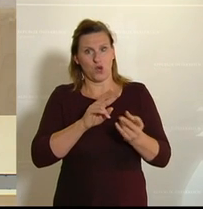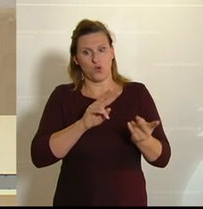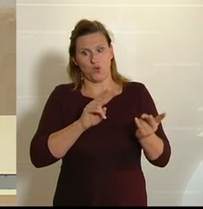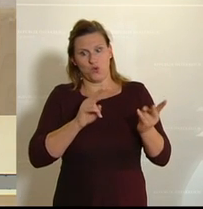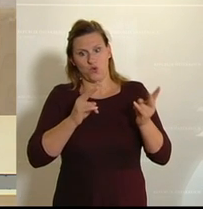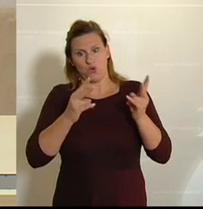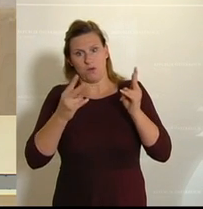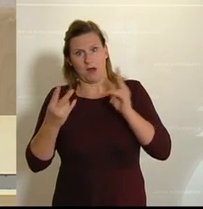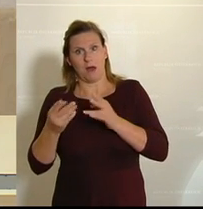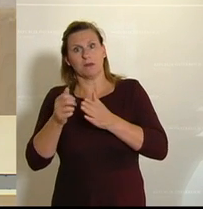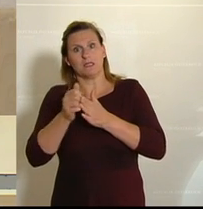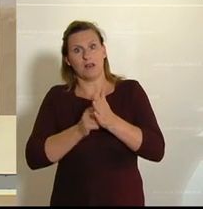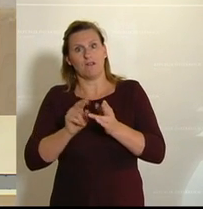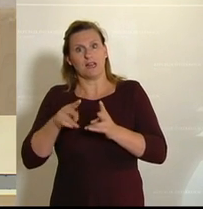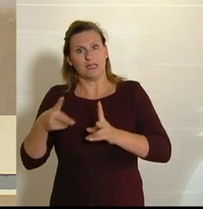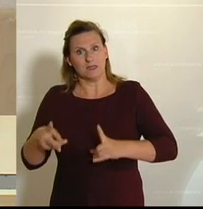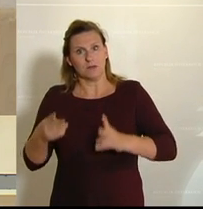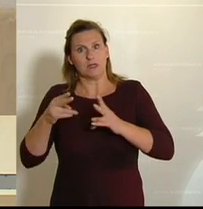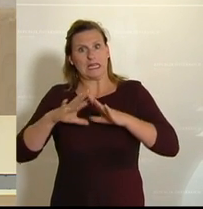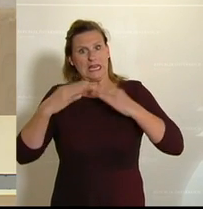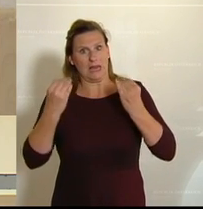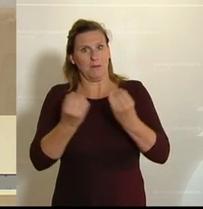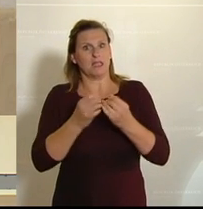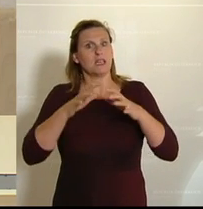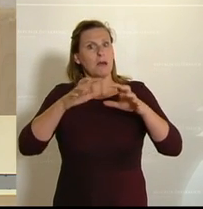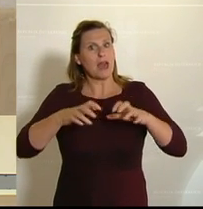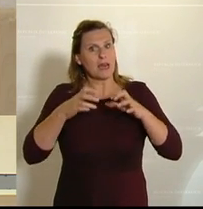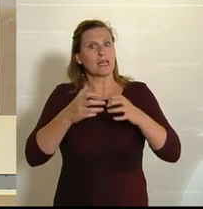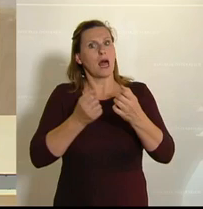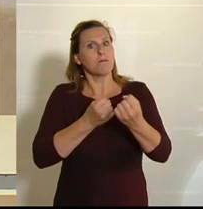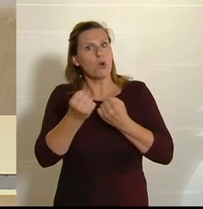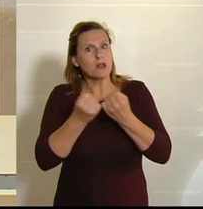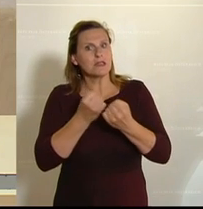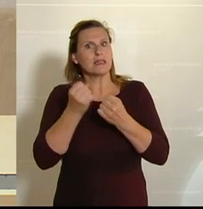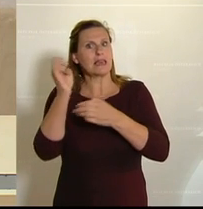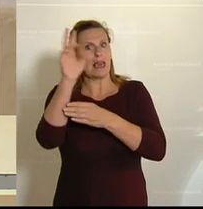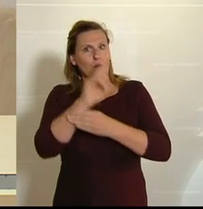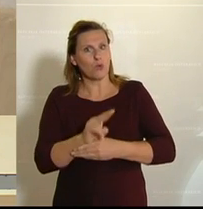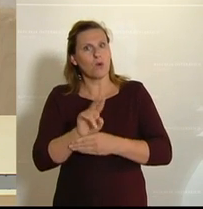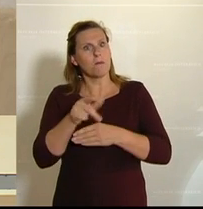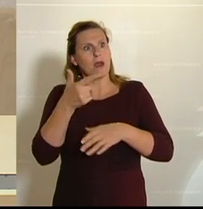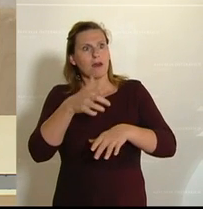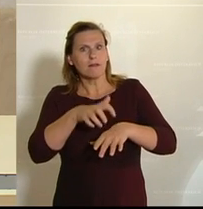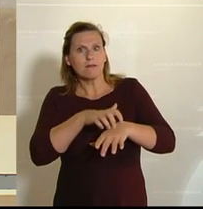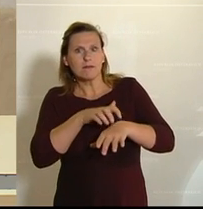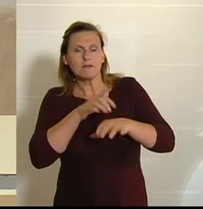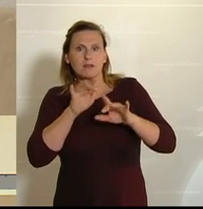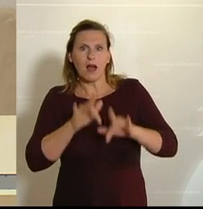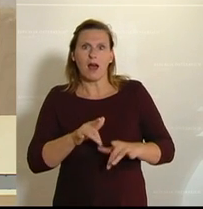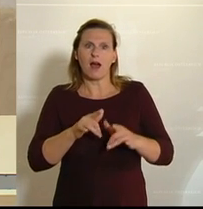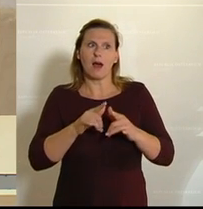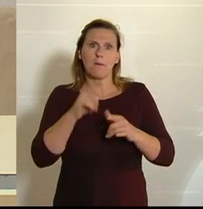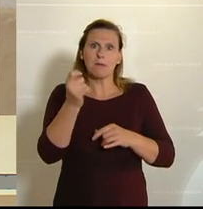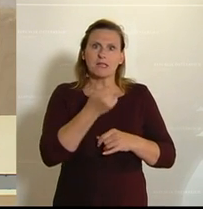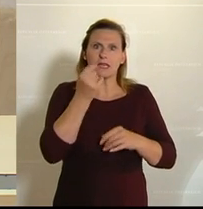Beginn der nächsten Periode der gemeinsamen Agrarpolitik der EU eine verstärkte Anreizförderung für landwirtschaftliche Betriebe,